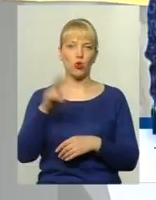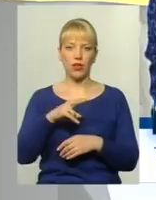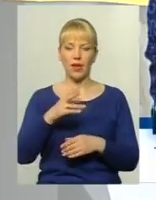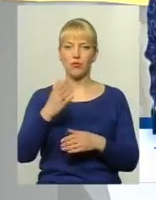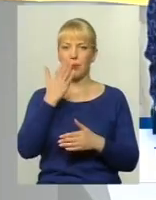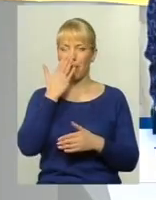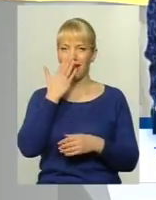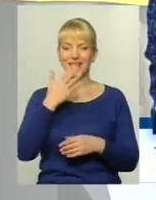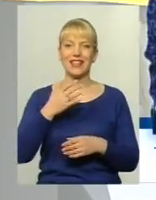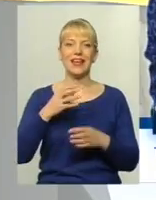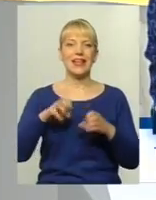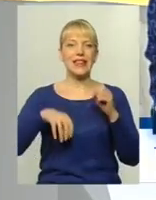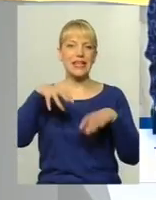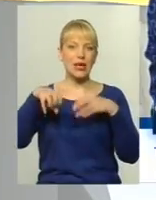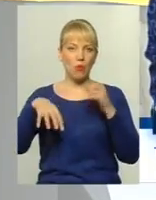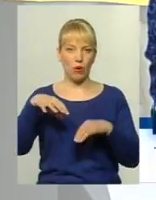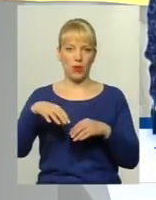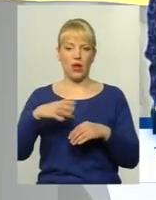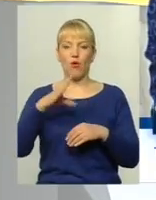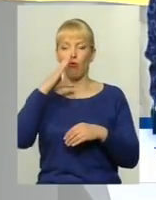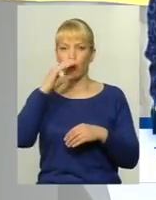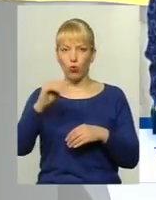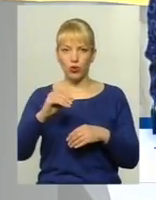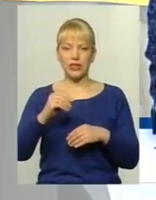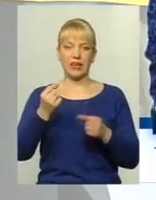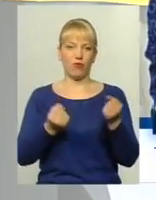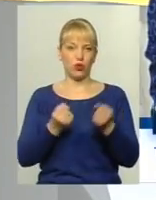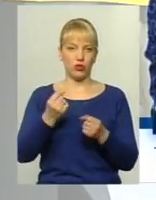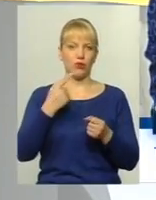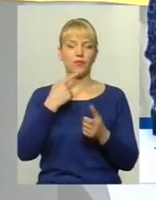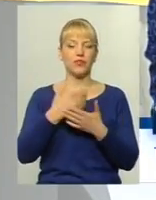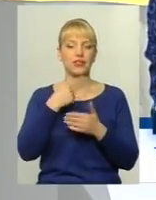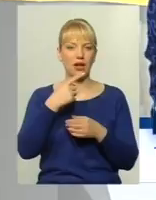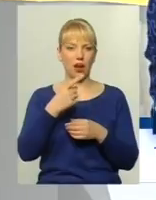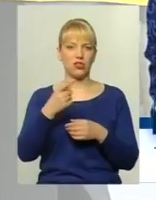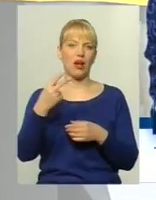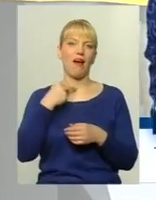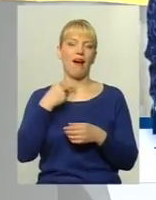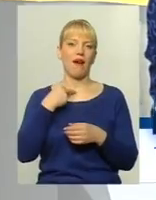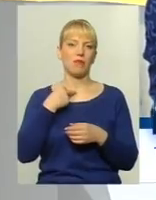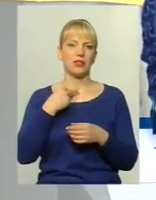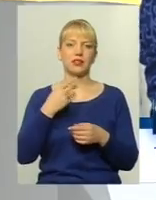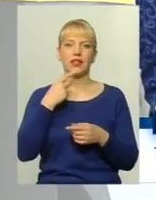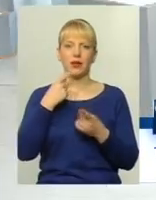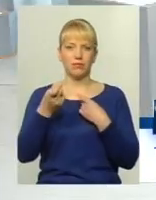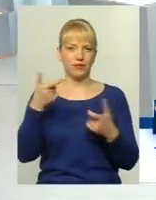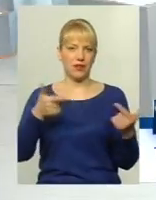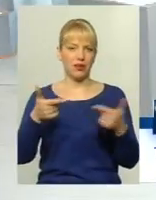пижиках теж Коли скажеш водію, він ще нахамить До кого звертатися в таких ситуаціях?